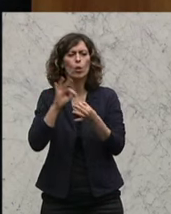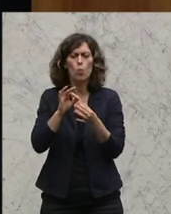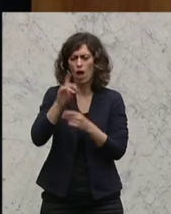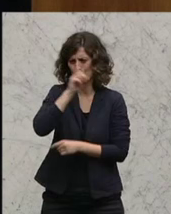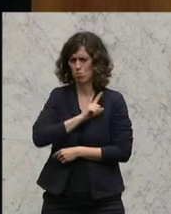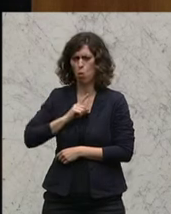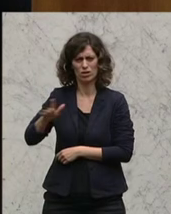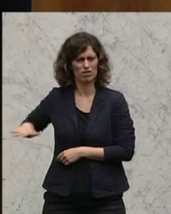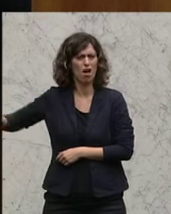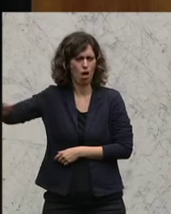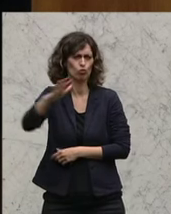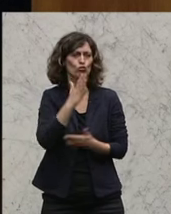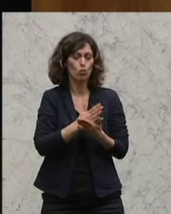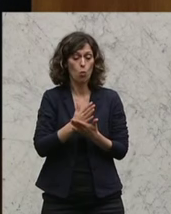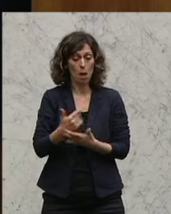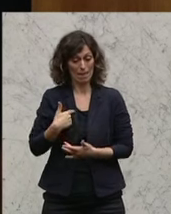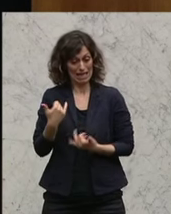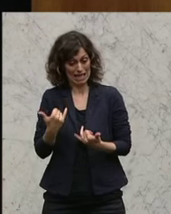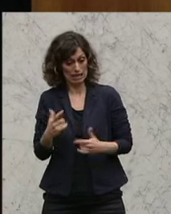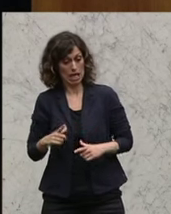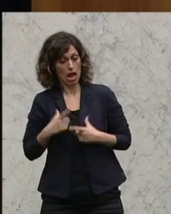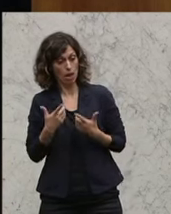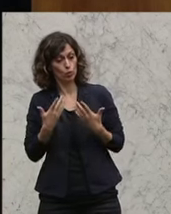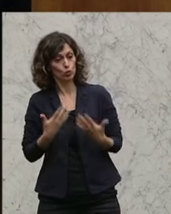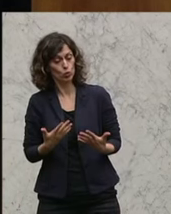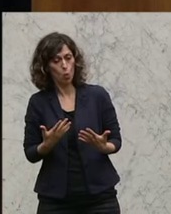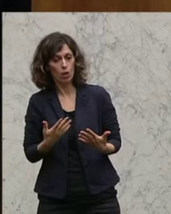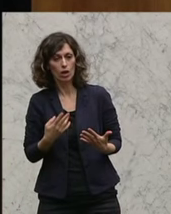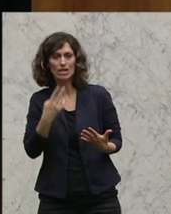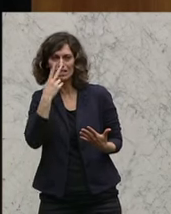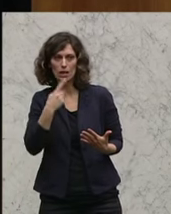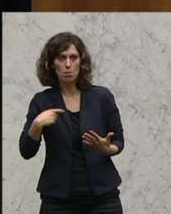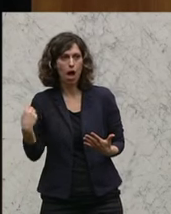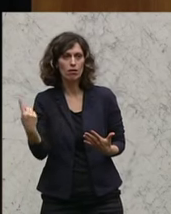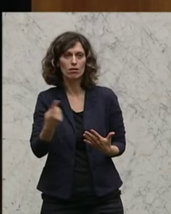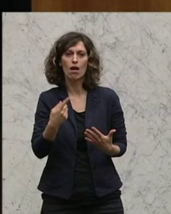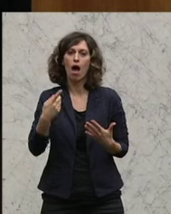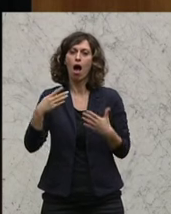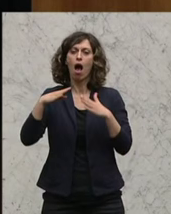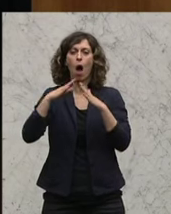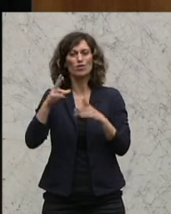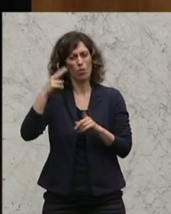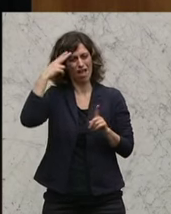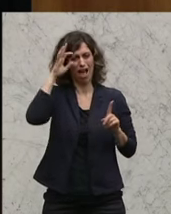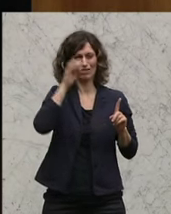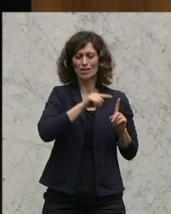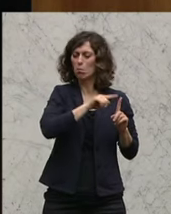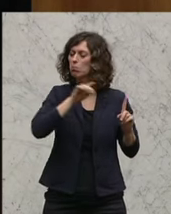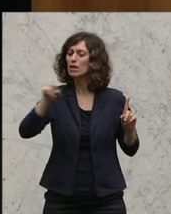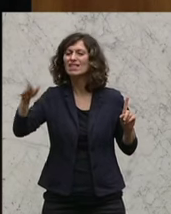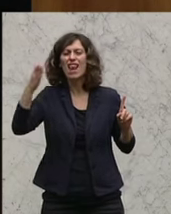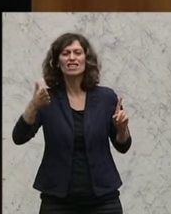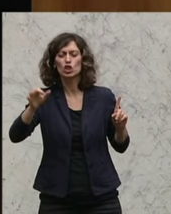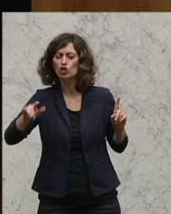Polizei draußen vor Ort. Was ich aber jetzt erlebe, zeigt ein Haus, von der Herrengasse ausgehend bis in den letzten Dienststellen